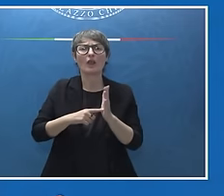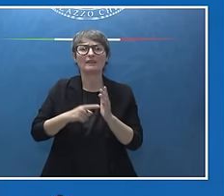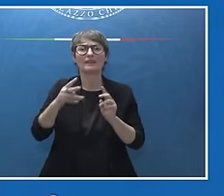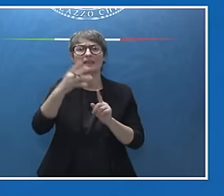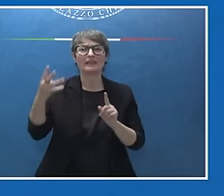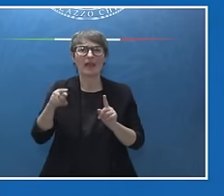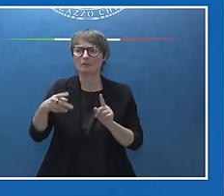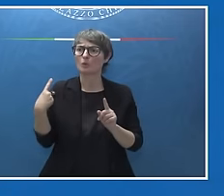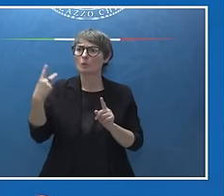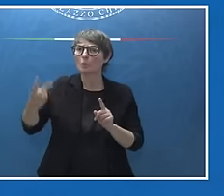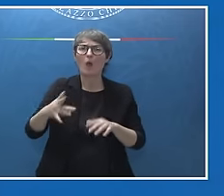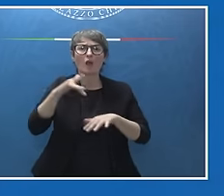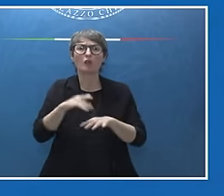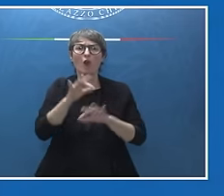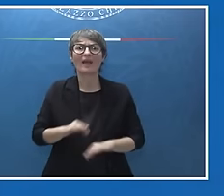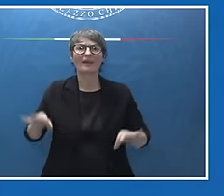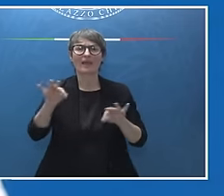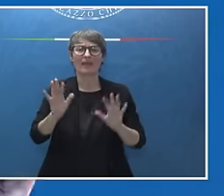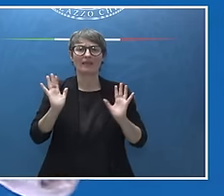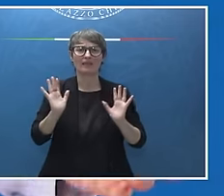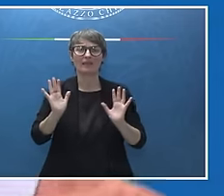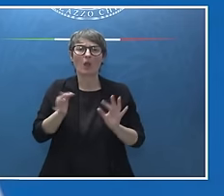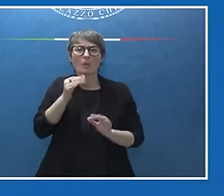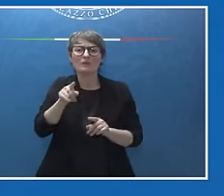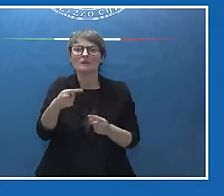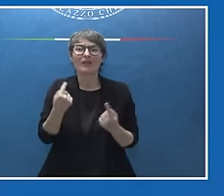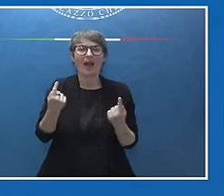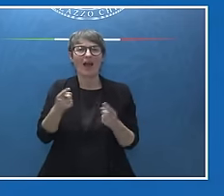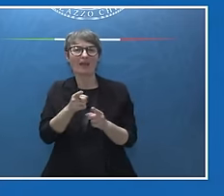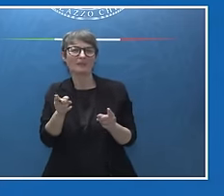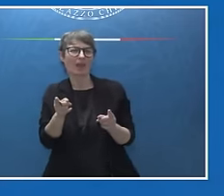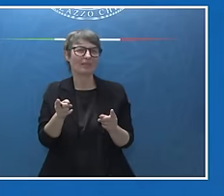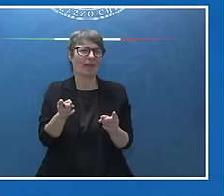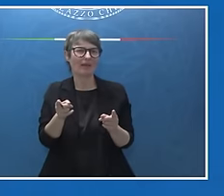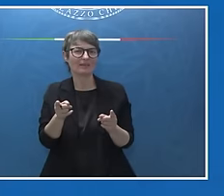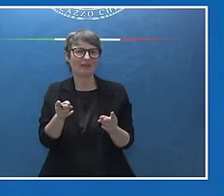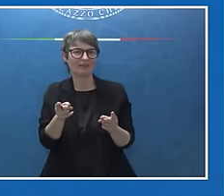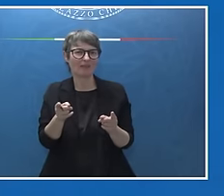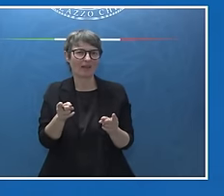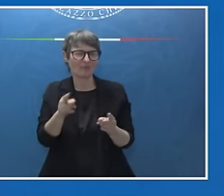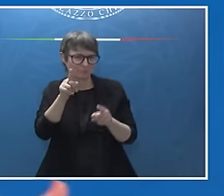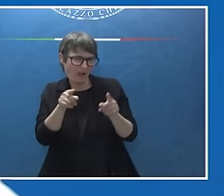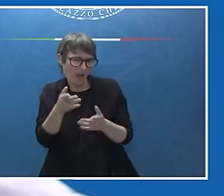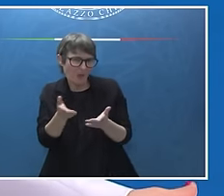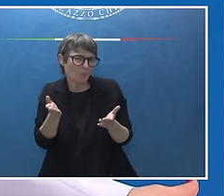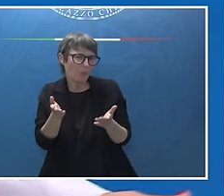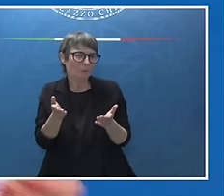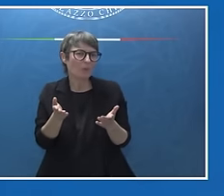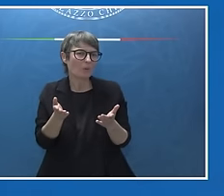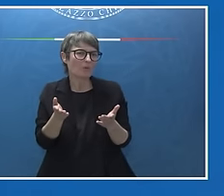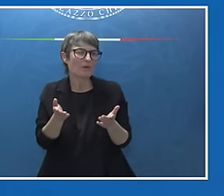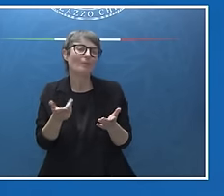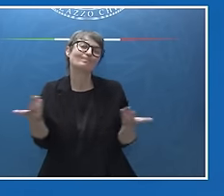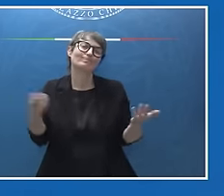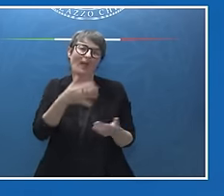due anni e quindi le vostre aspettative, o le aspettative di alcuni, diciamo, sono state, come dire, insomma,